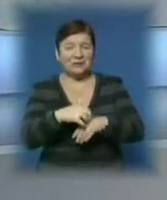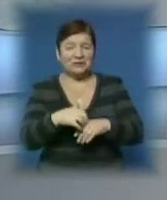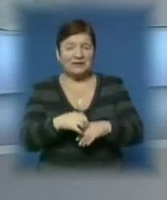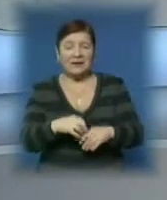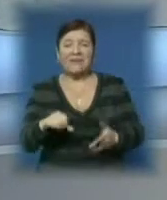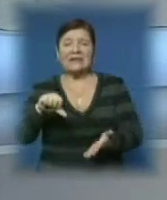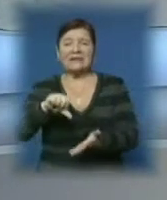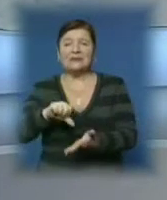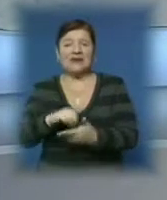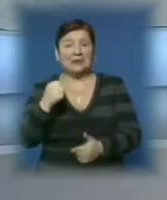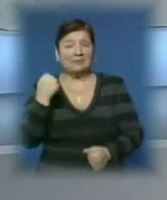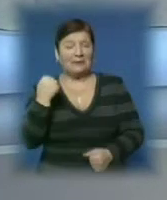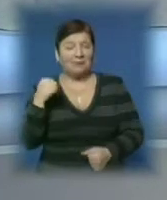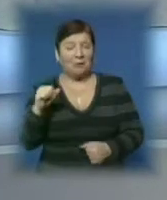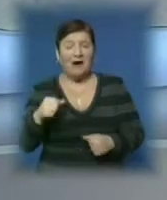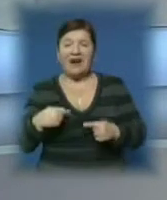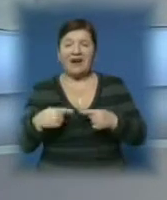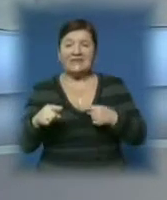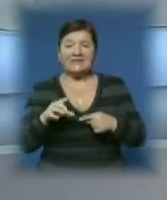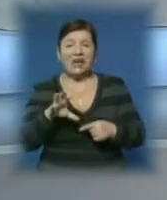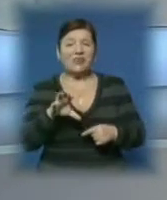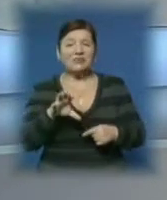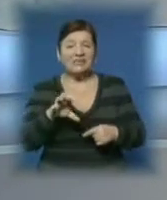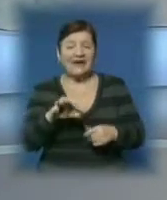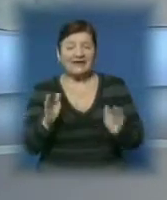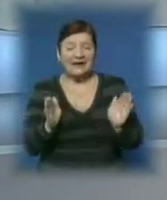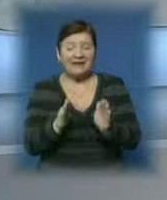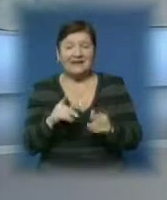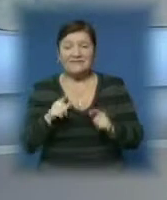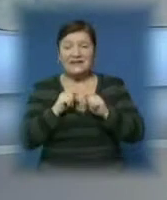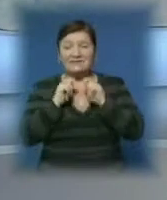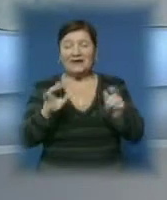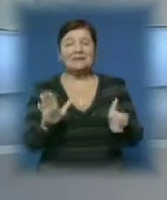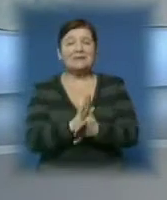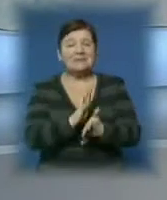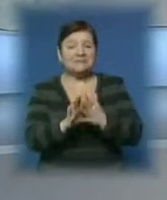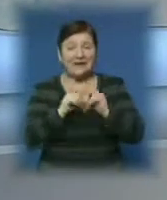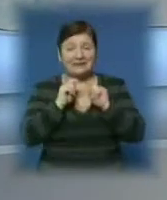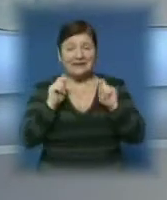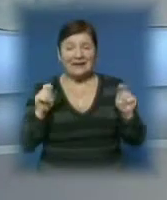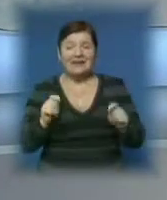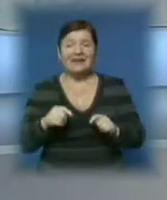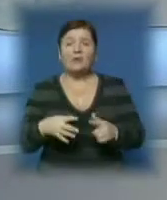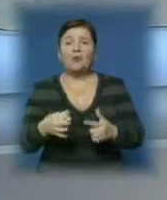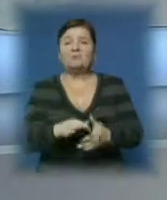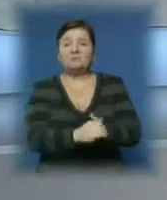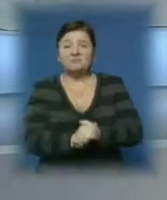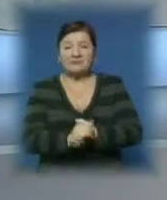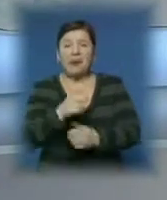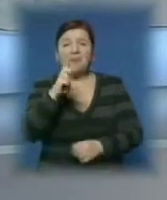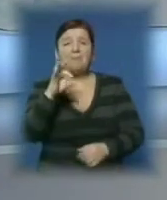претендували на перемогу, а решта – кошенята, яких продавали власники або ж віддавали задарма представники зоозахисної організації